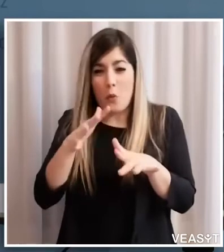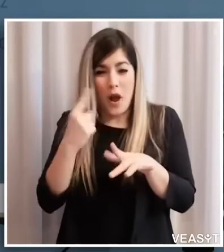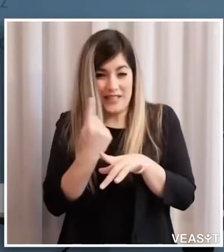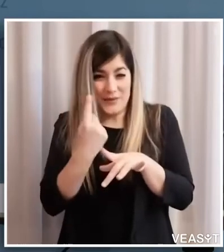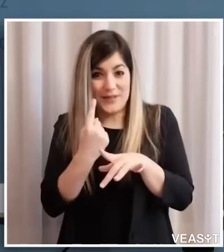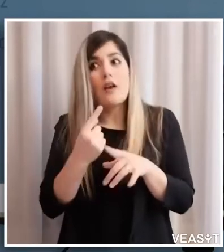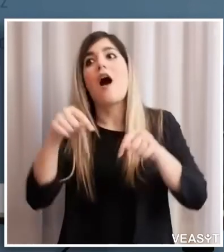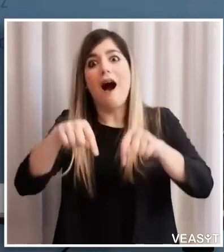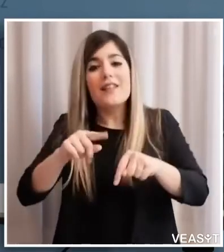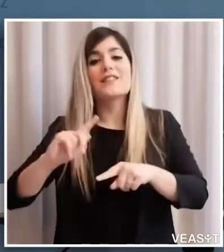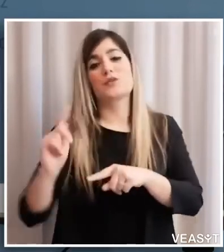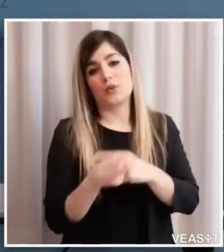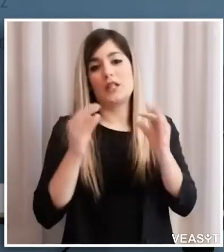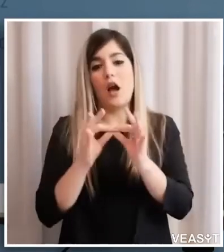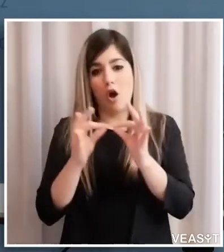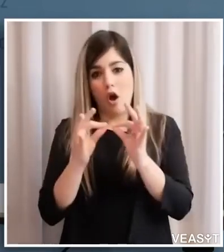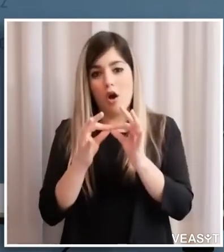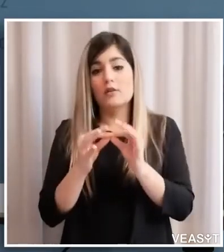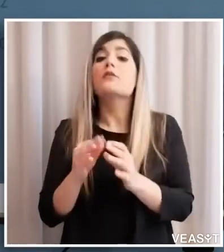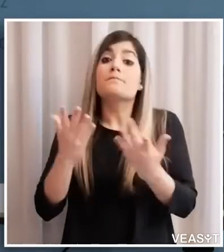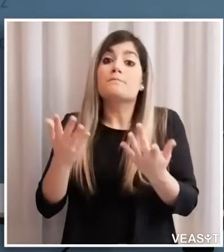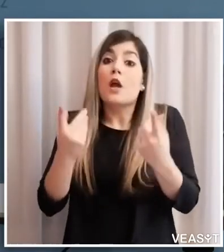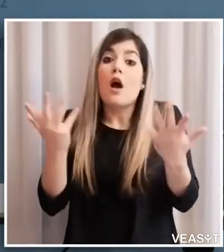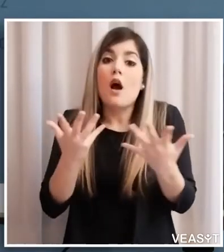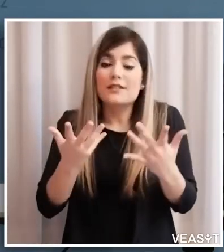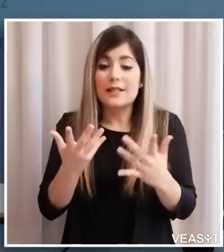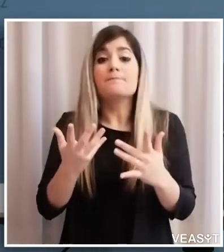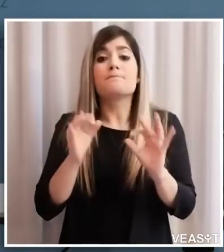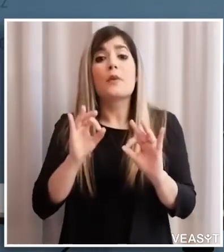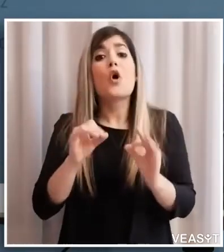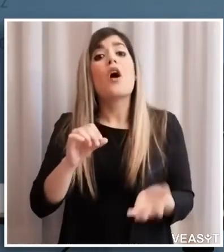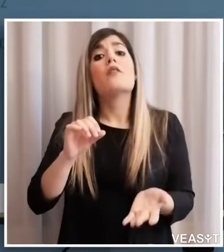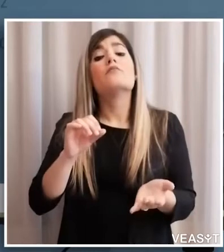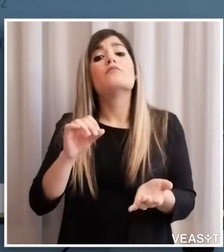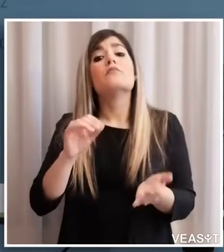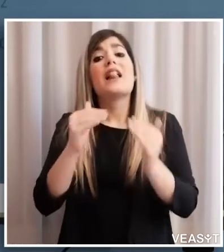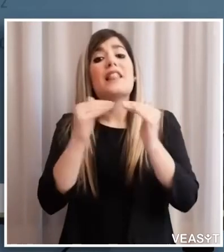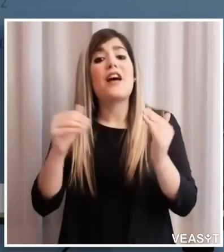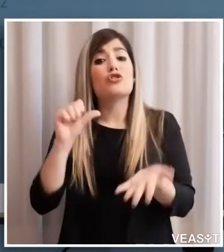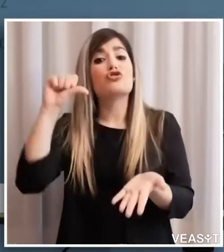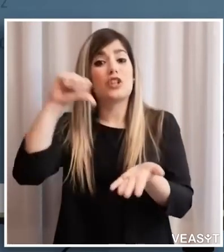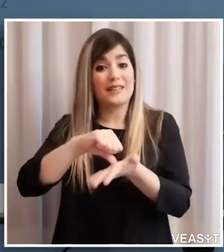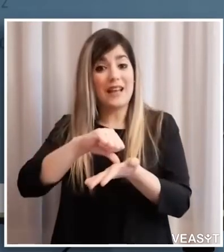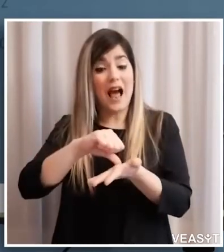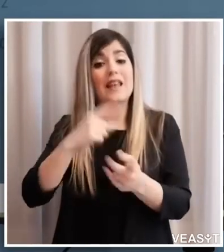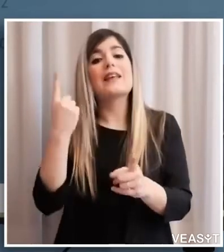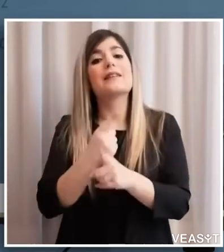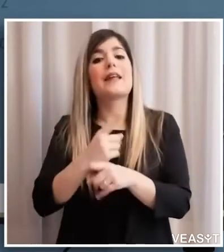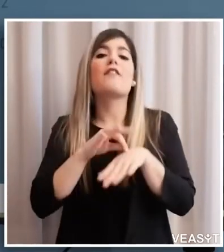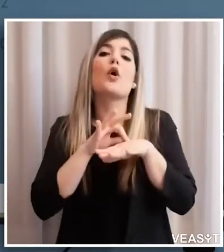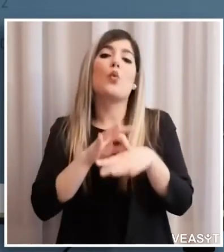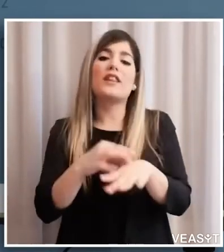a livello centrale si condivida una linea guida unitaria perché ci vuole se no